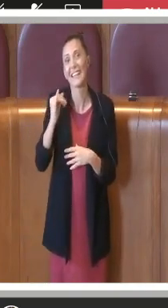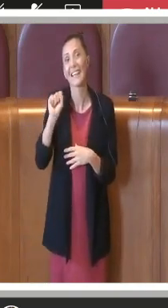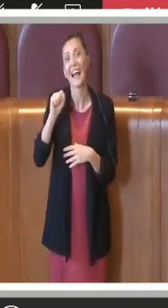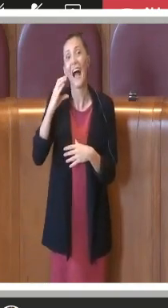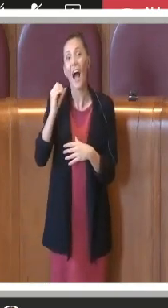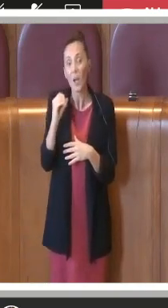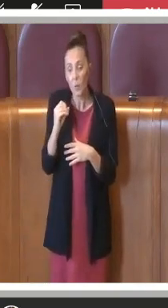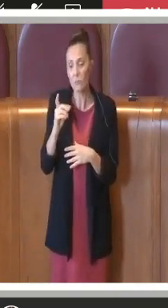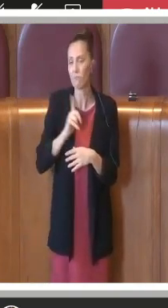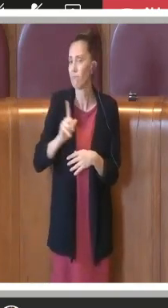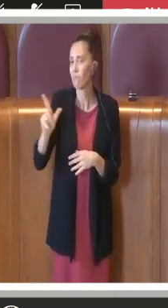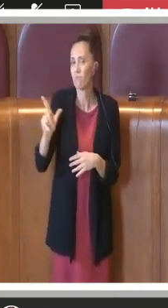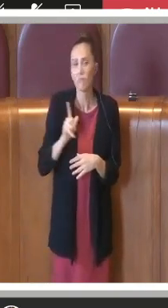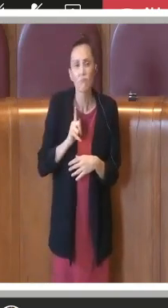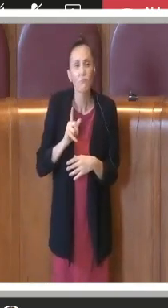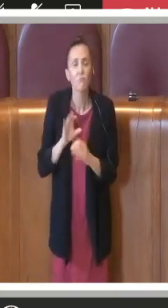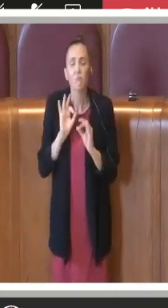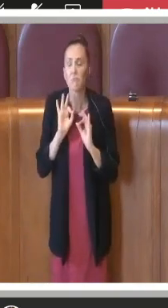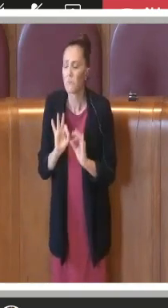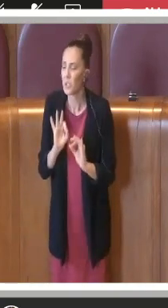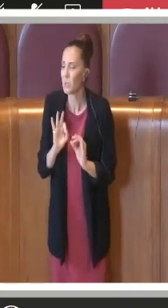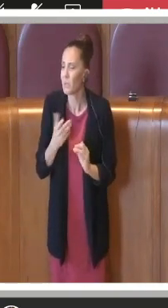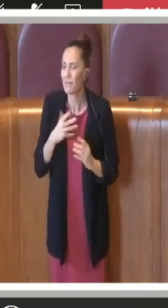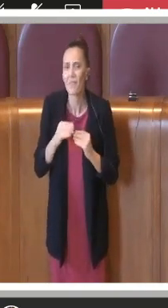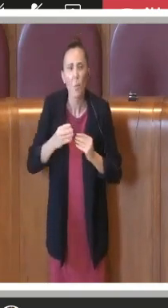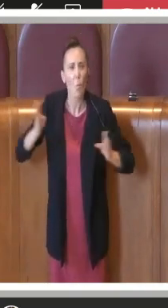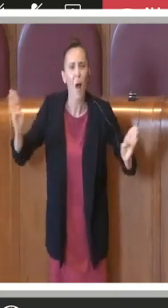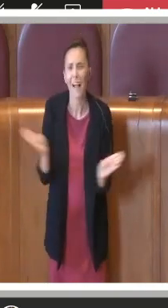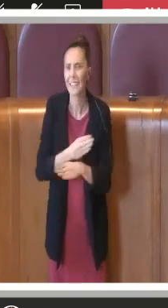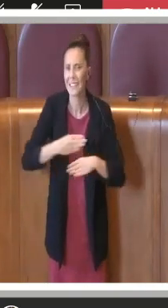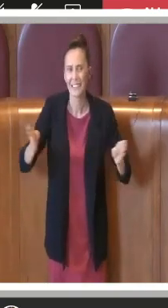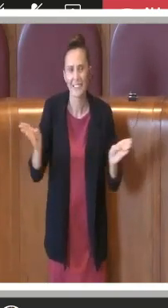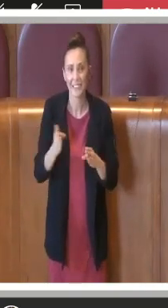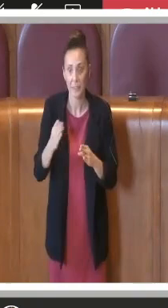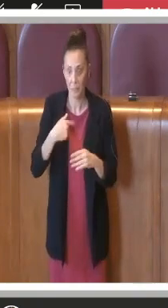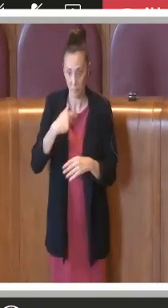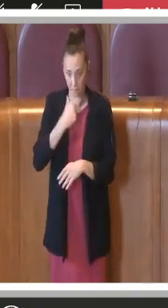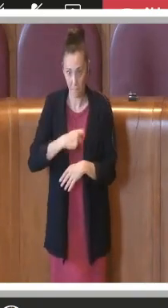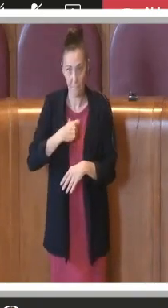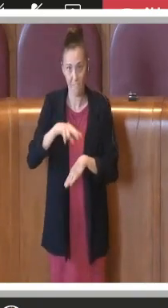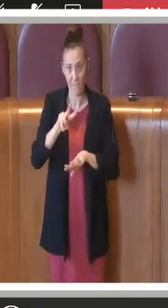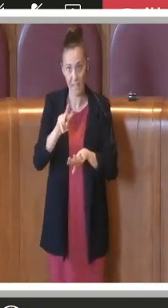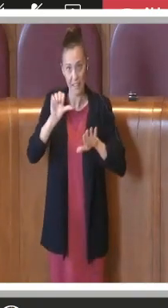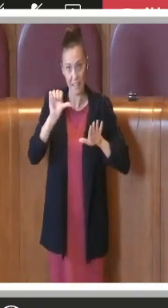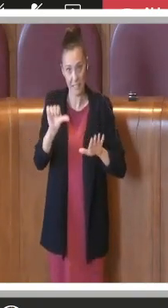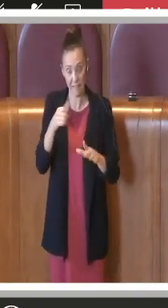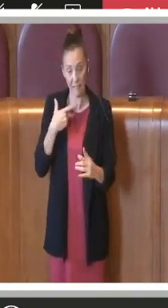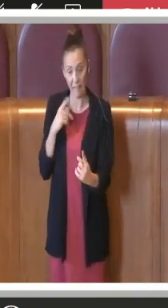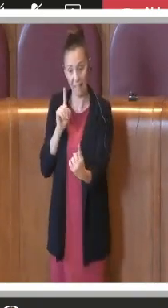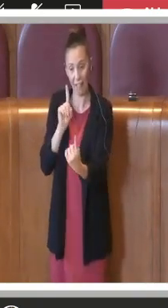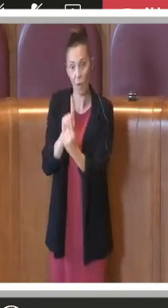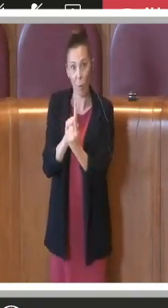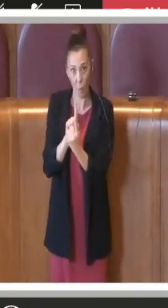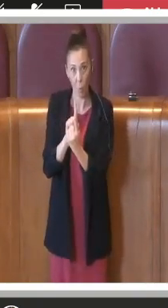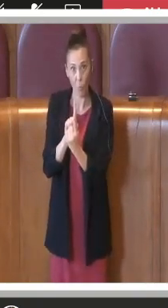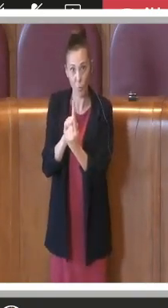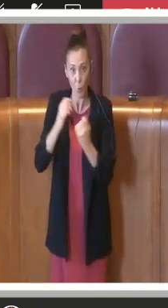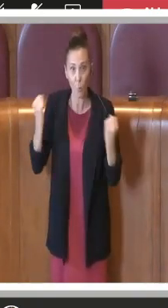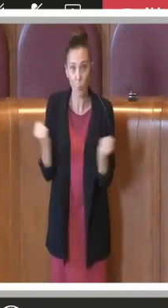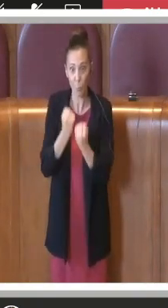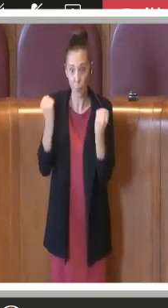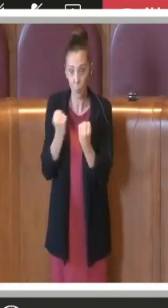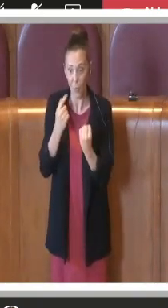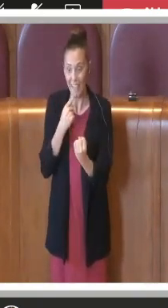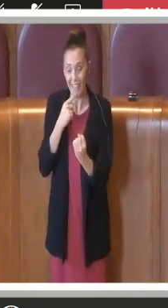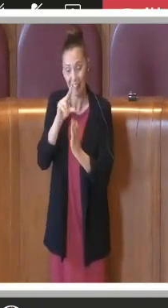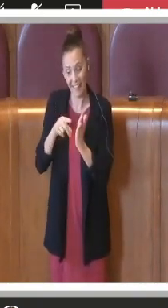faremo di tutto per essere, allora io personalmente sarò presente il 26 all'incontro che promuove i promotori di questa